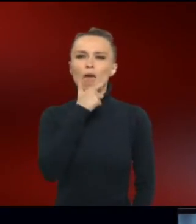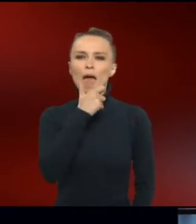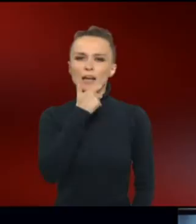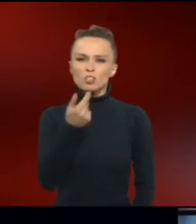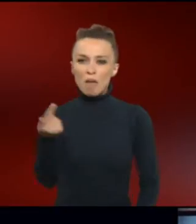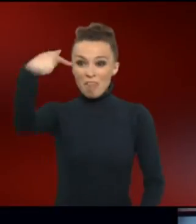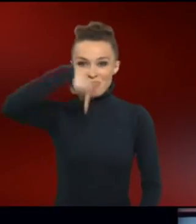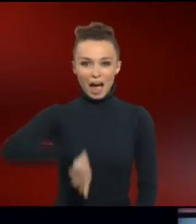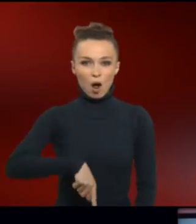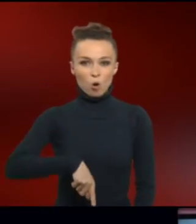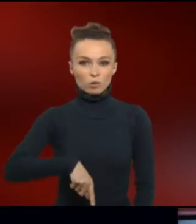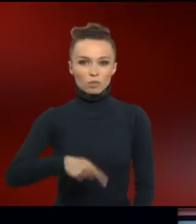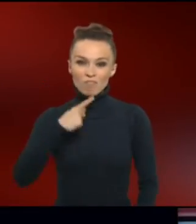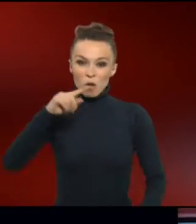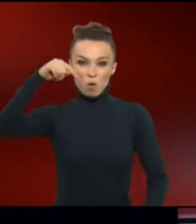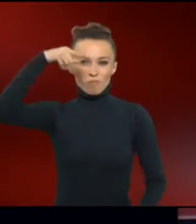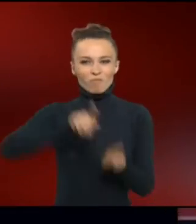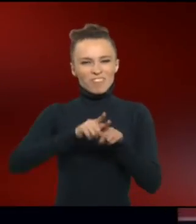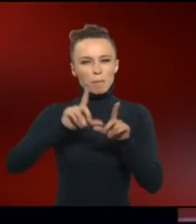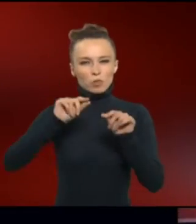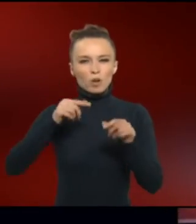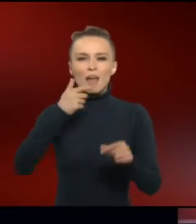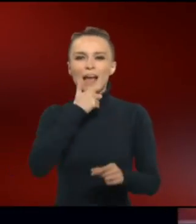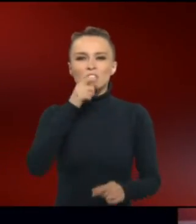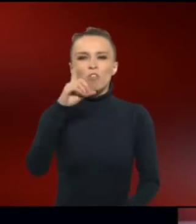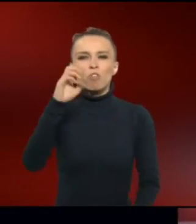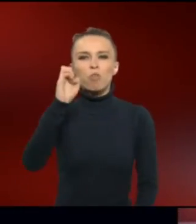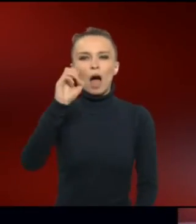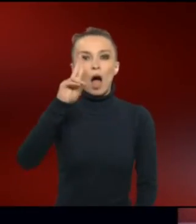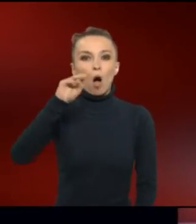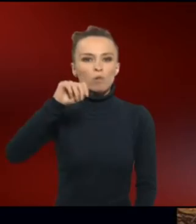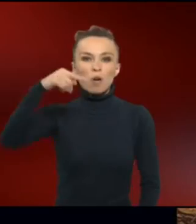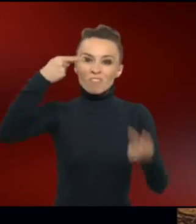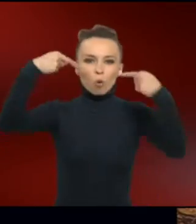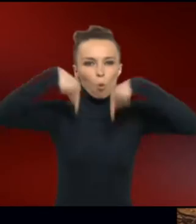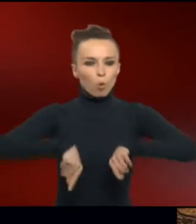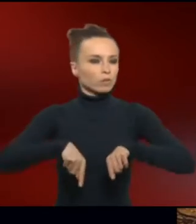Down, was so viel wie runter bedeutet, dann lassen Sie sich überraschen.